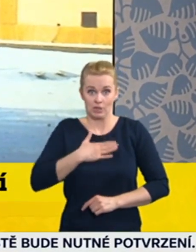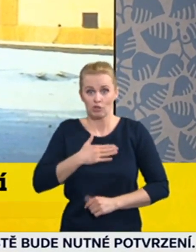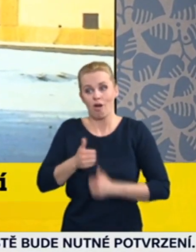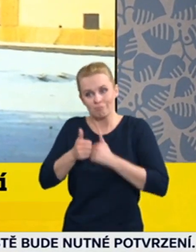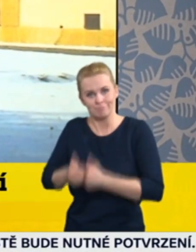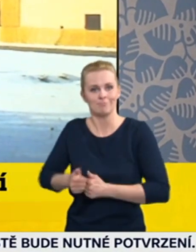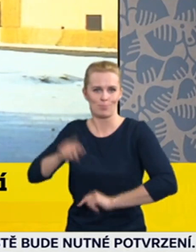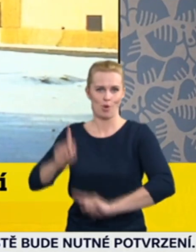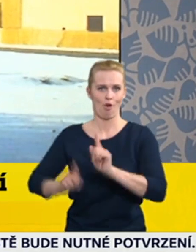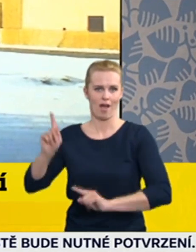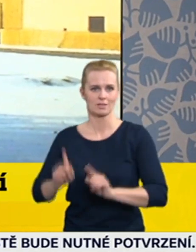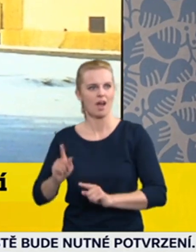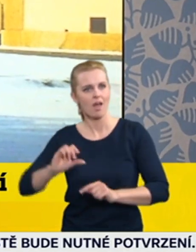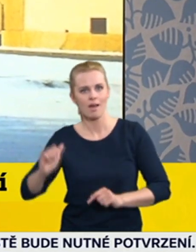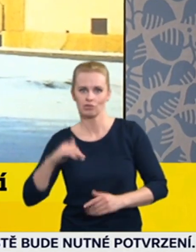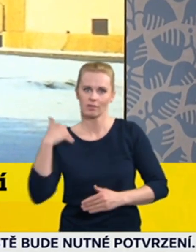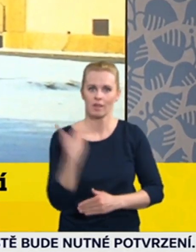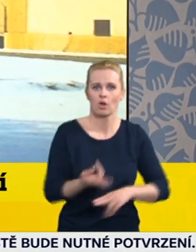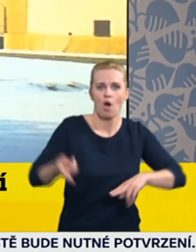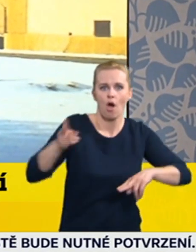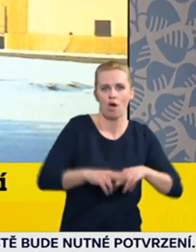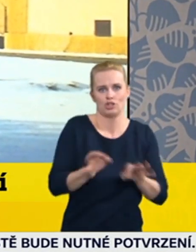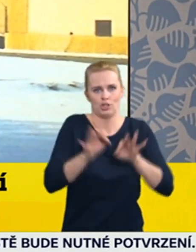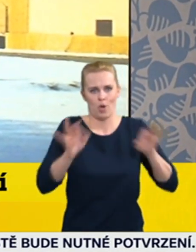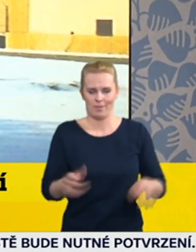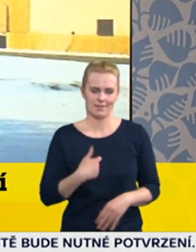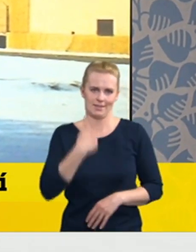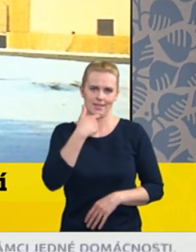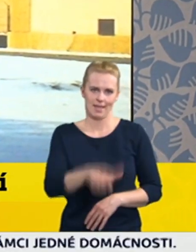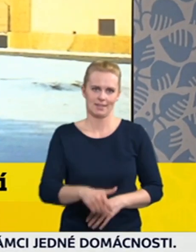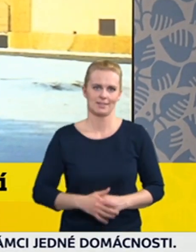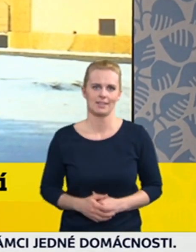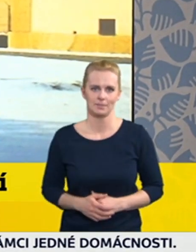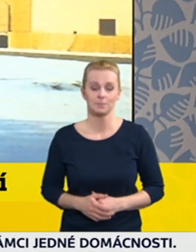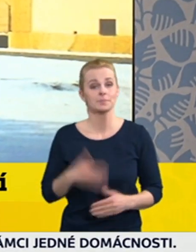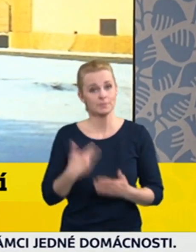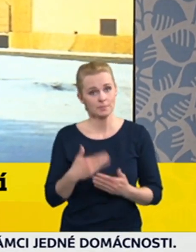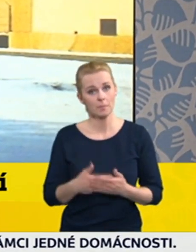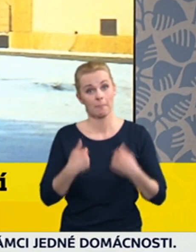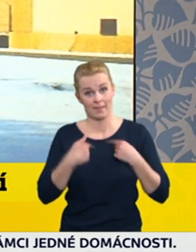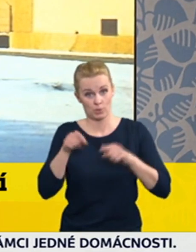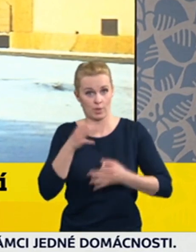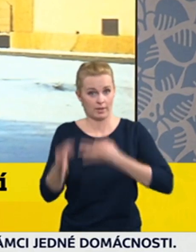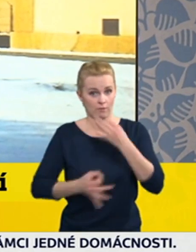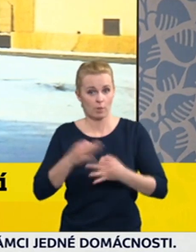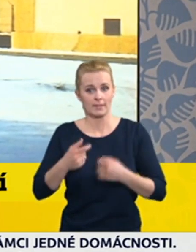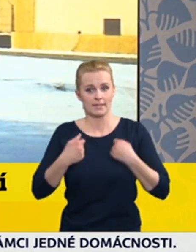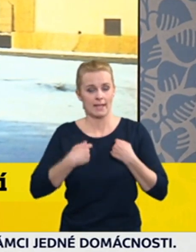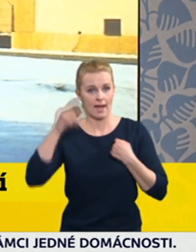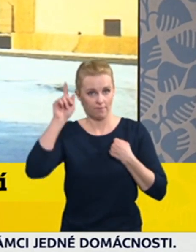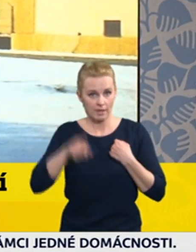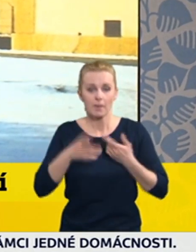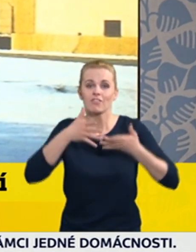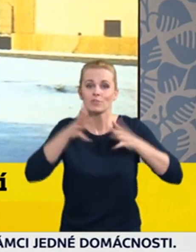zatím zatím nechceme, takže my o tom víme a pokud ti lidé dotrží všechny